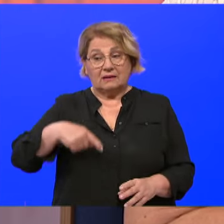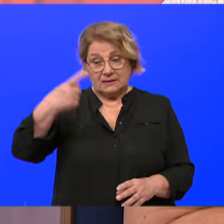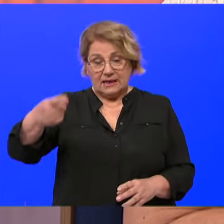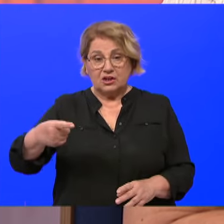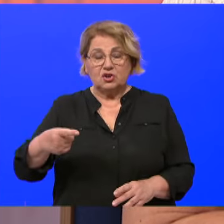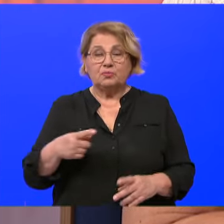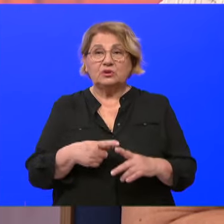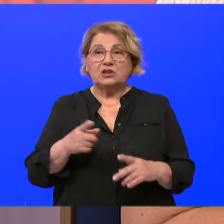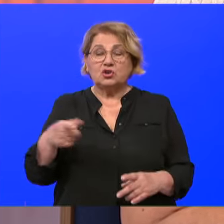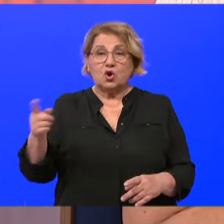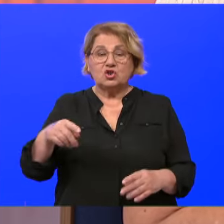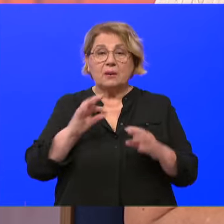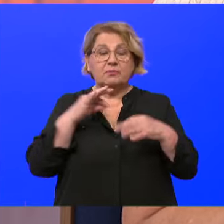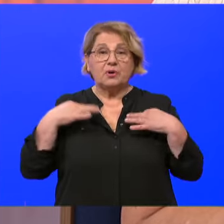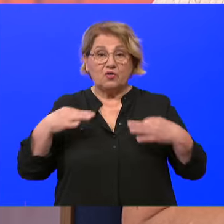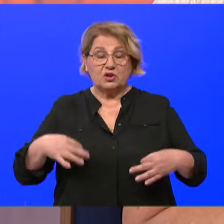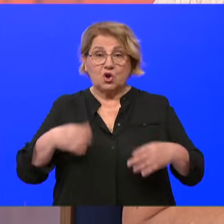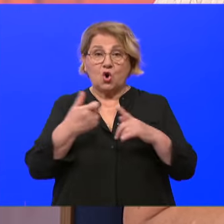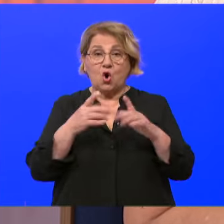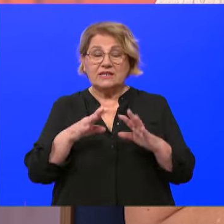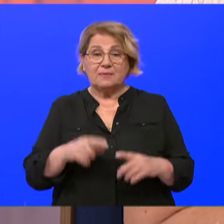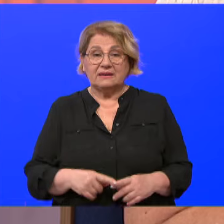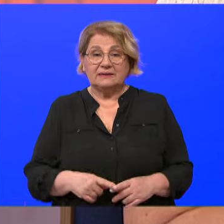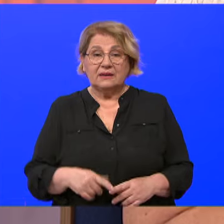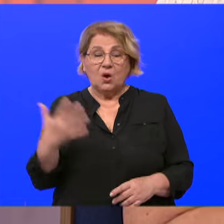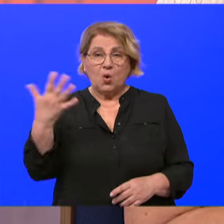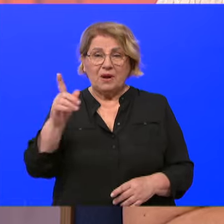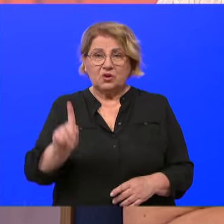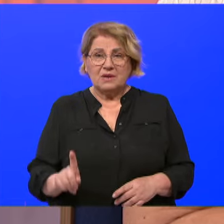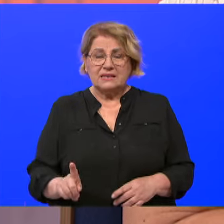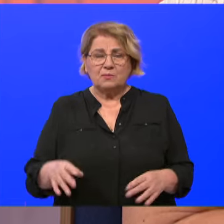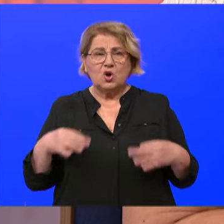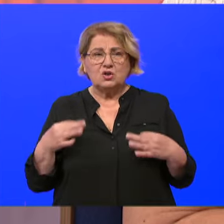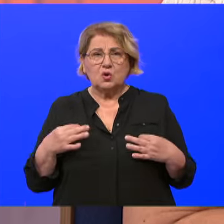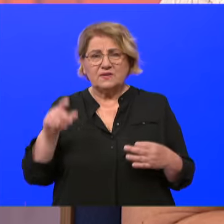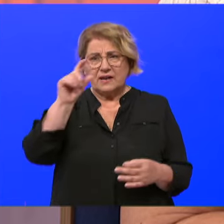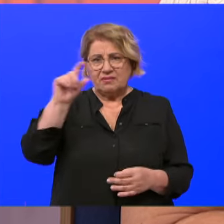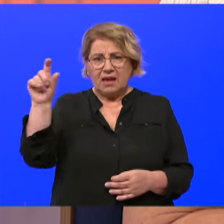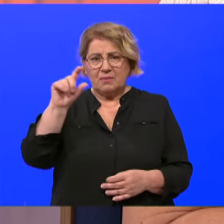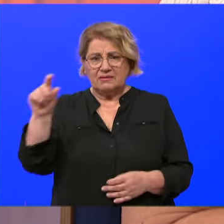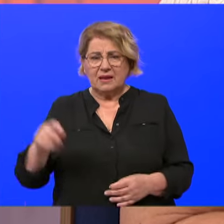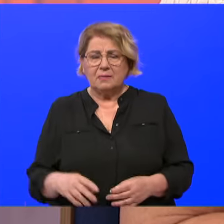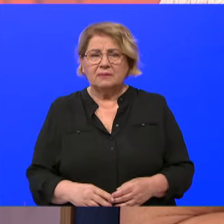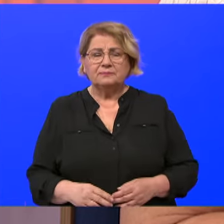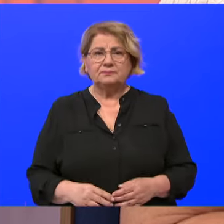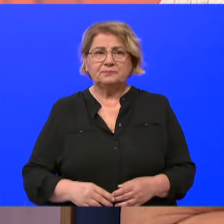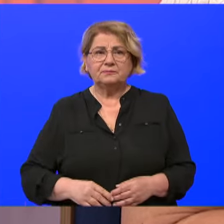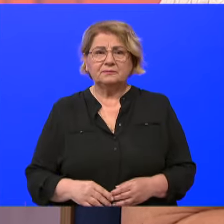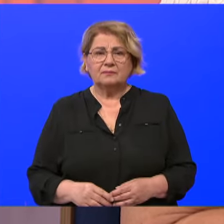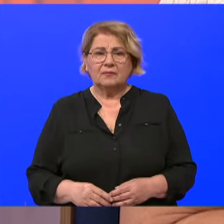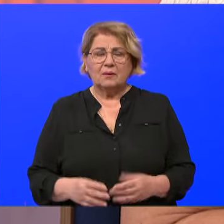hvale vrijednoj temi. U Svibnju smo imali jako puno zdravstvenih tema. Bilo je puno